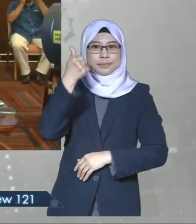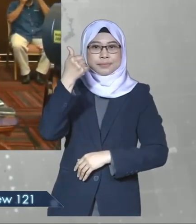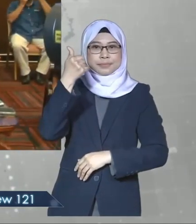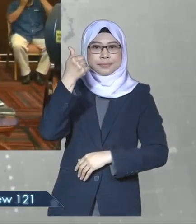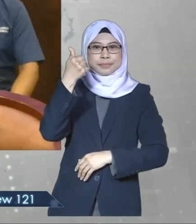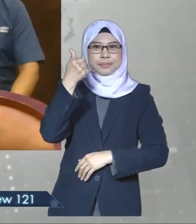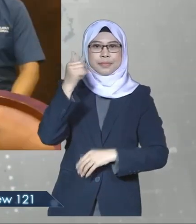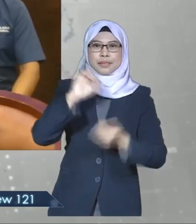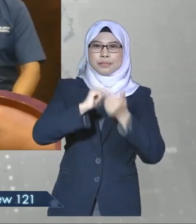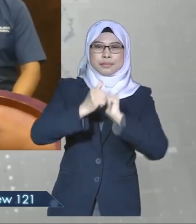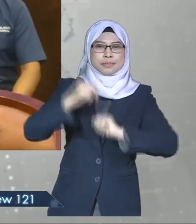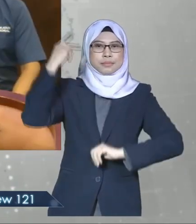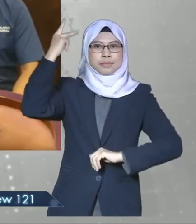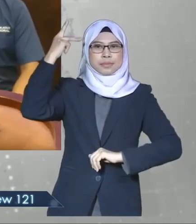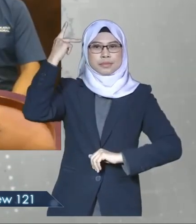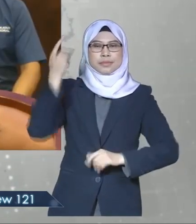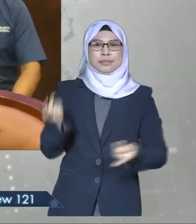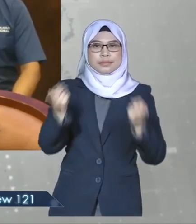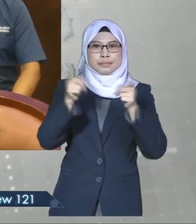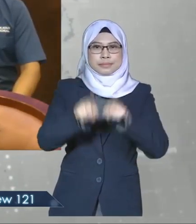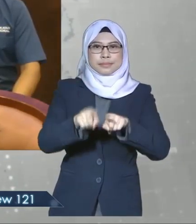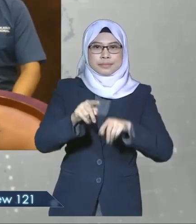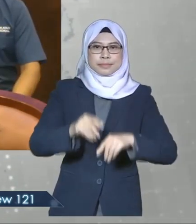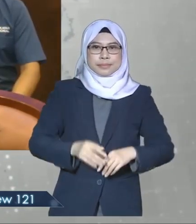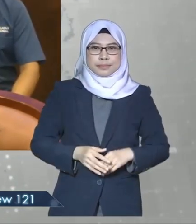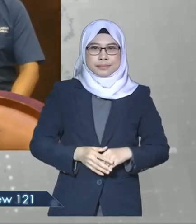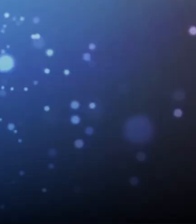daripada kebelut politik yang berlaku ketika ini.